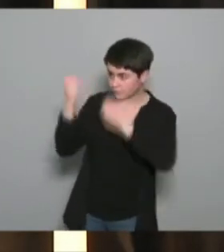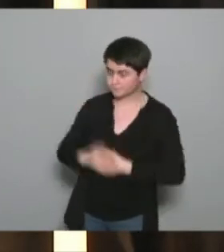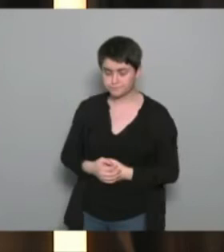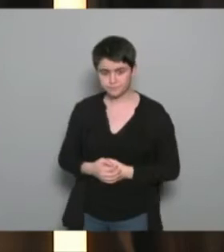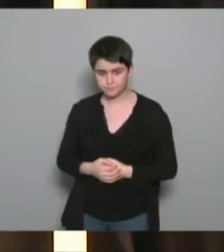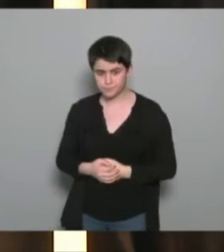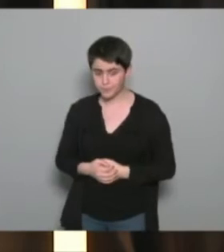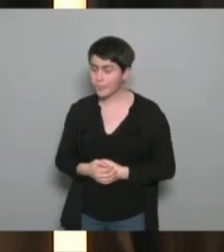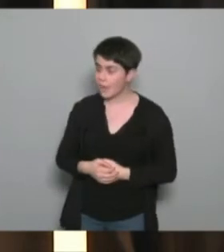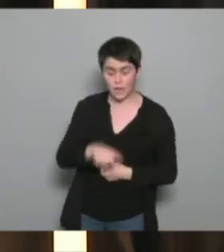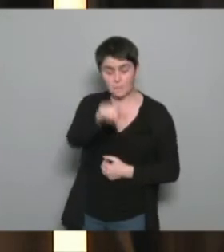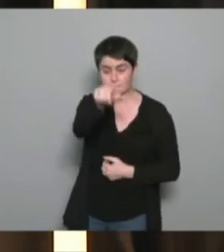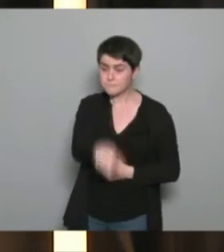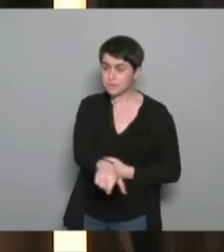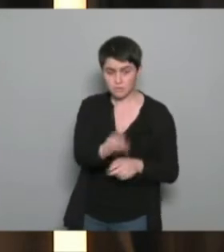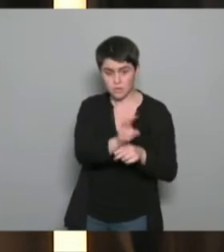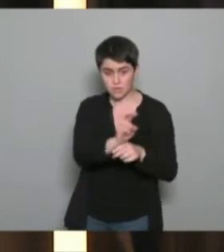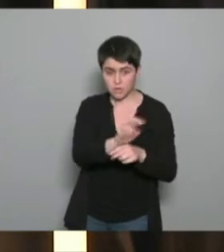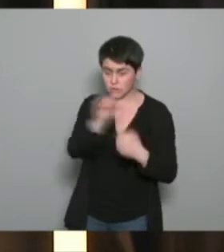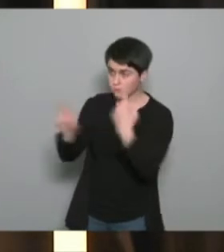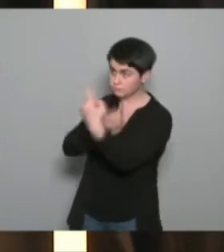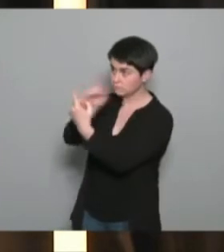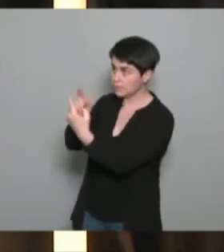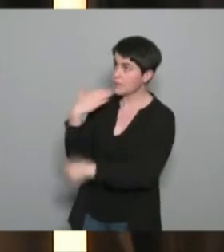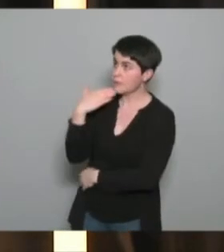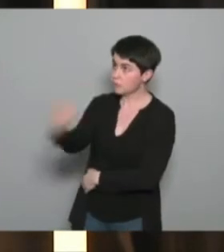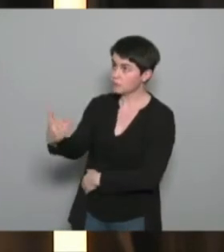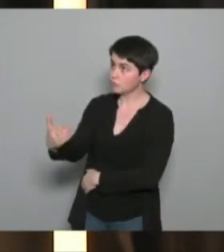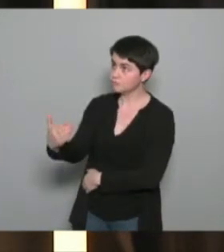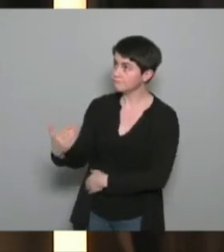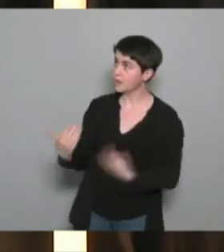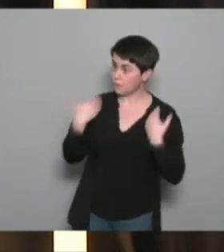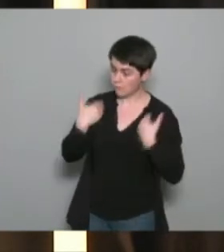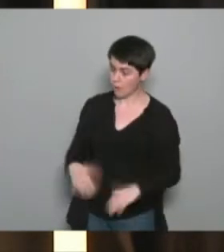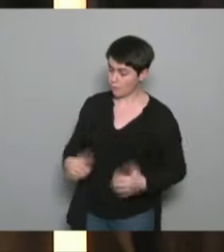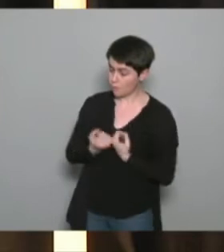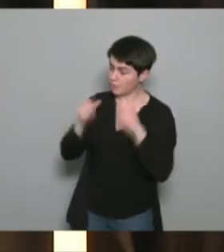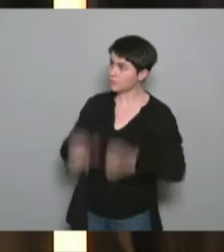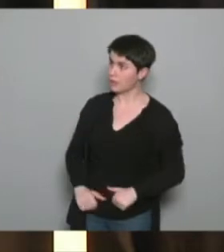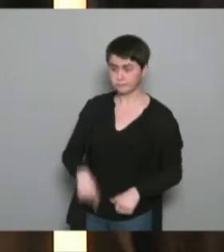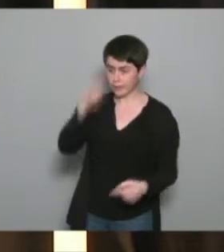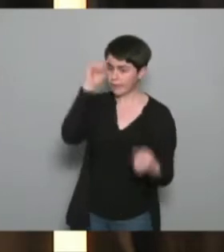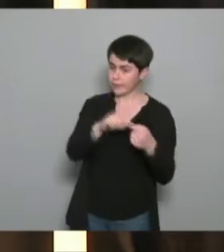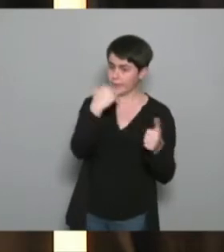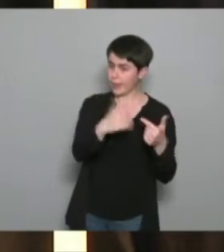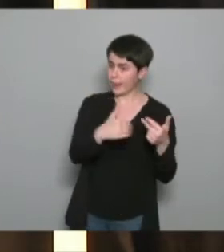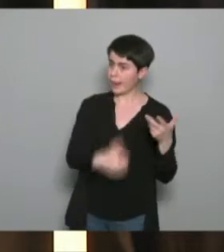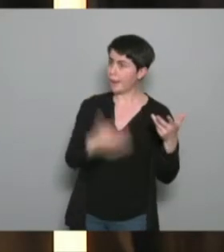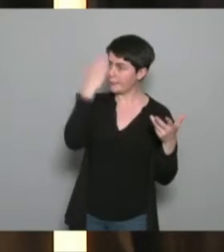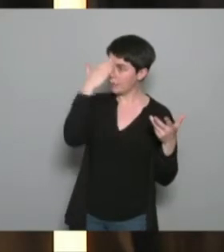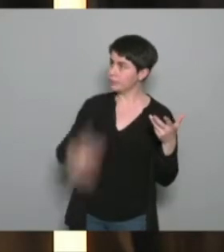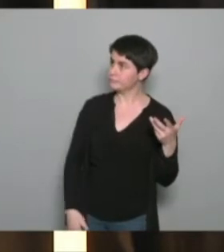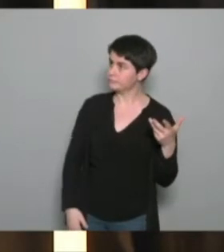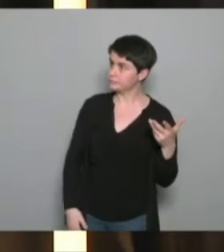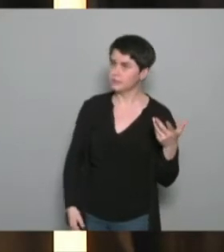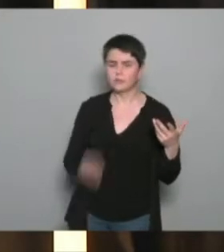je peux agir sur ces problématiques, qu'est-ce que vous regardez ? Est-ce que vous dites en fait, il connaît la pathologie, parce que c'est ça que vous